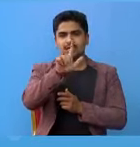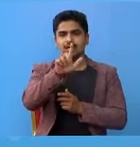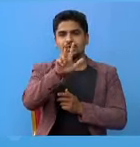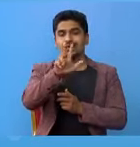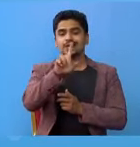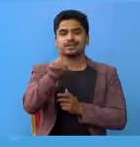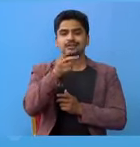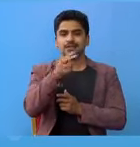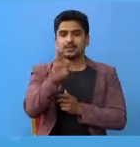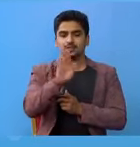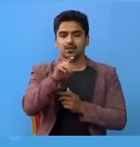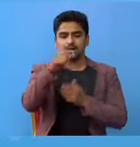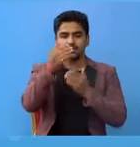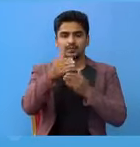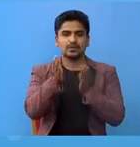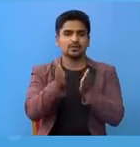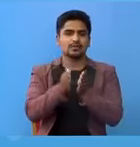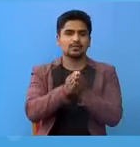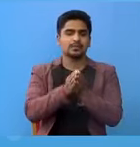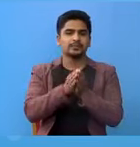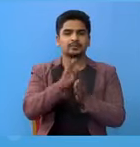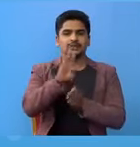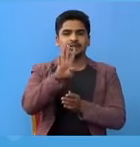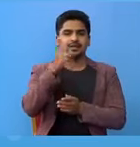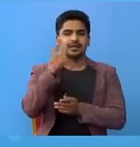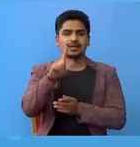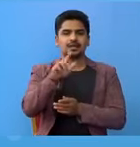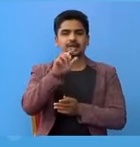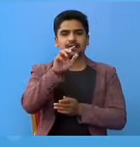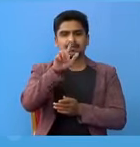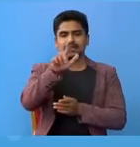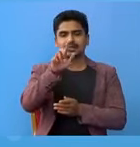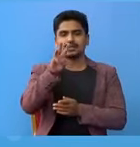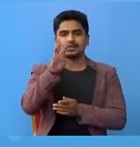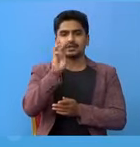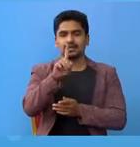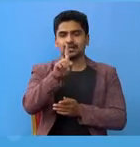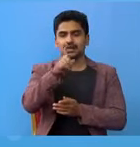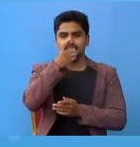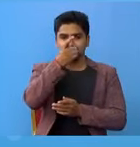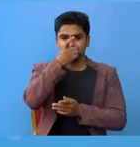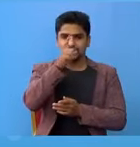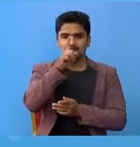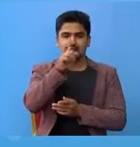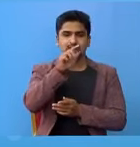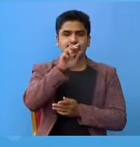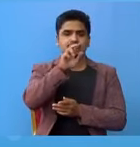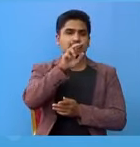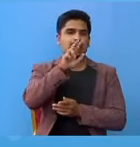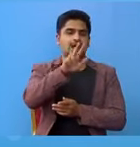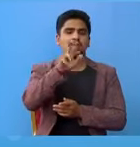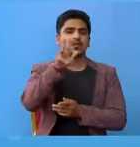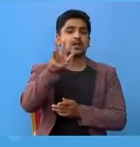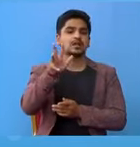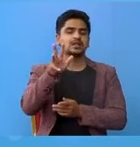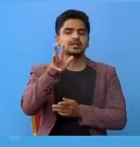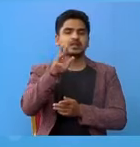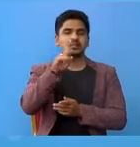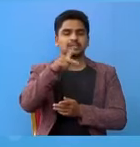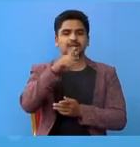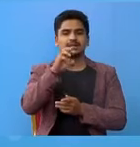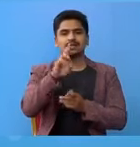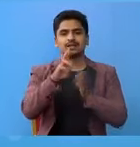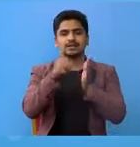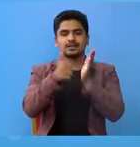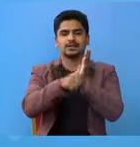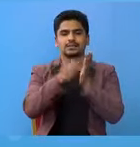छो रा हाल सम्म जम्मा 4,3,001 से 99 सी आटी PCR